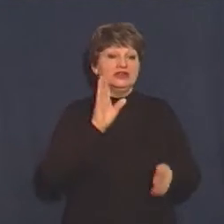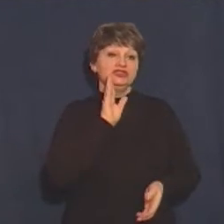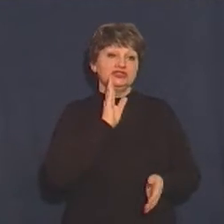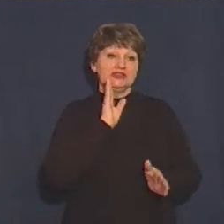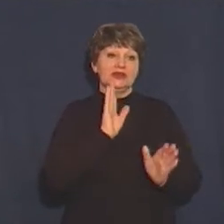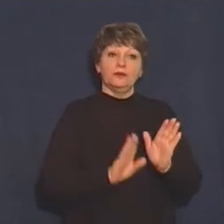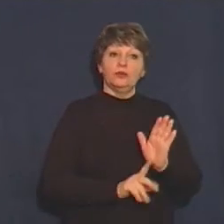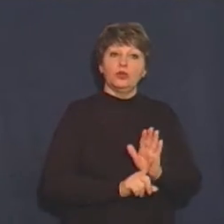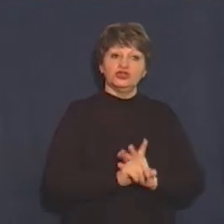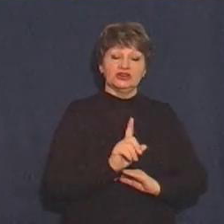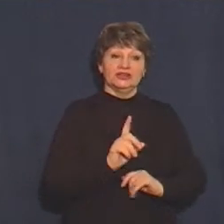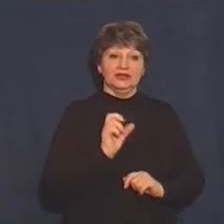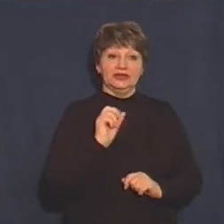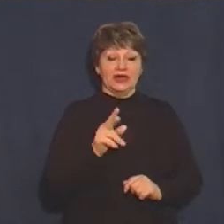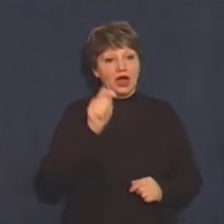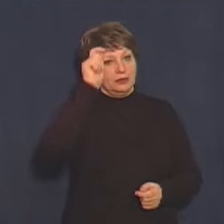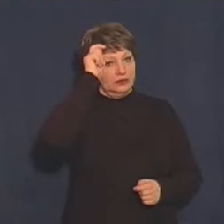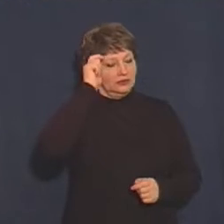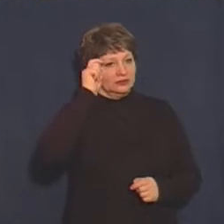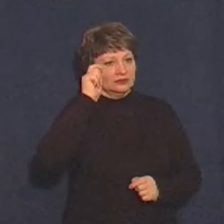як чоловіки,